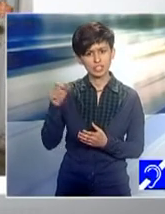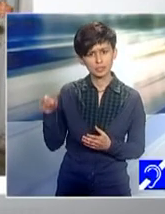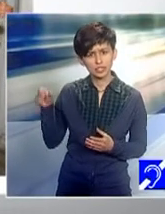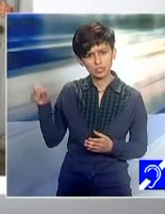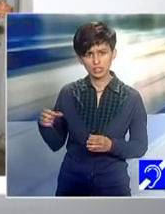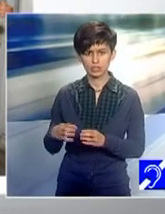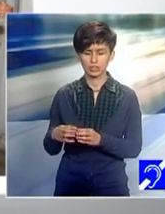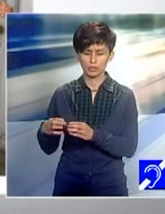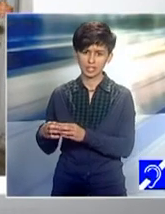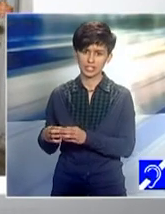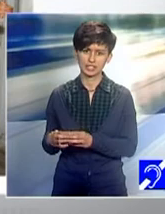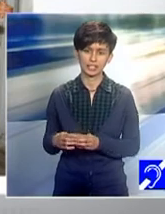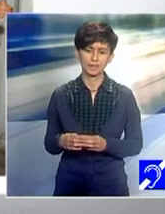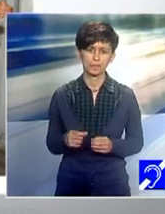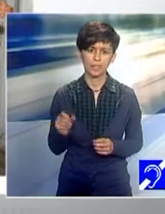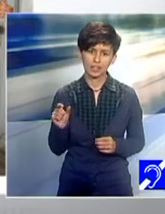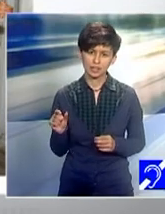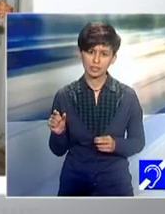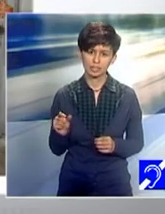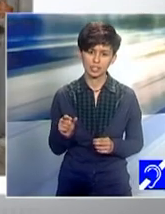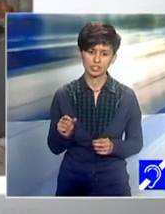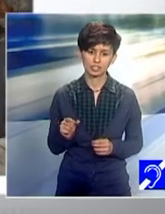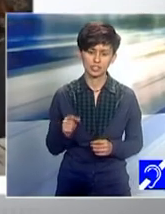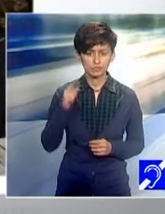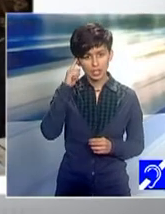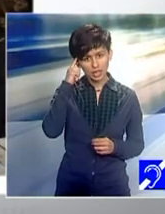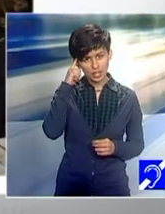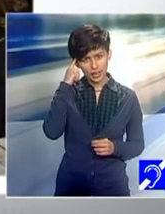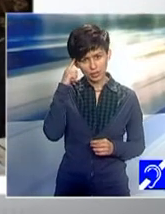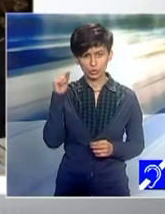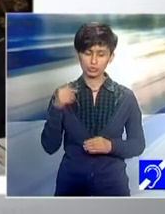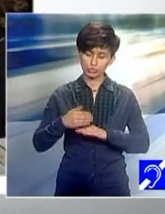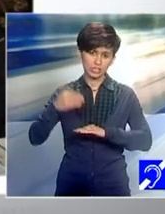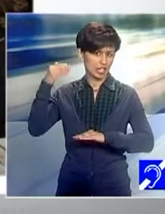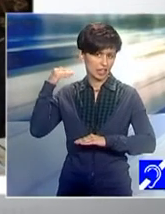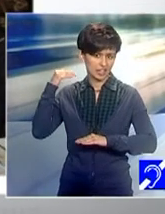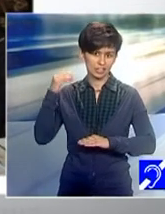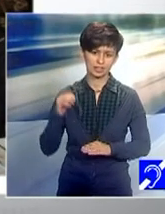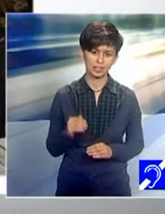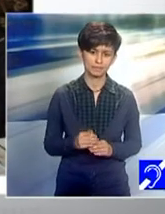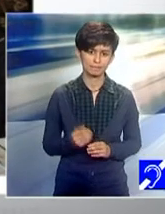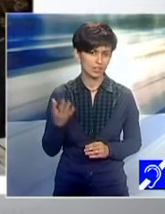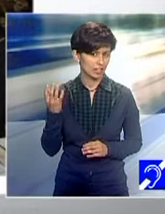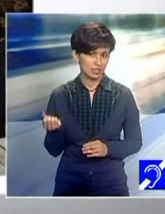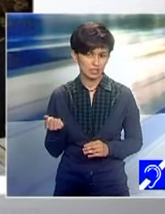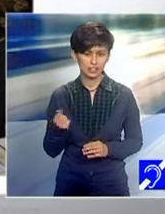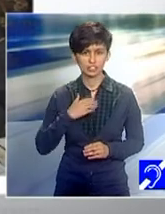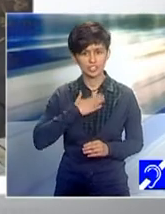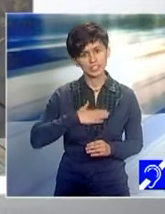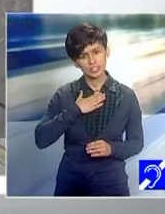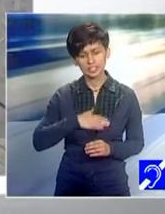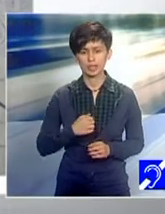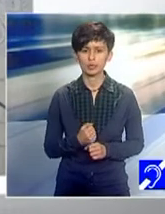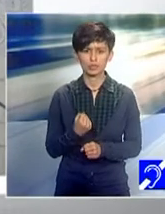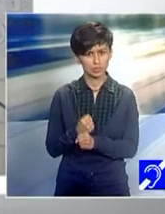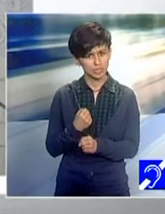etnice, ți-au fost mai mult, mai puțin cunoscute, sau chiar deloc cunoscute, ce anume ți-a atras mai multă atenția